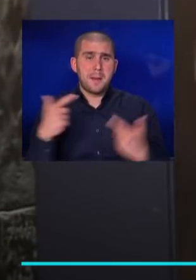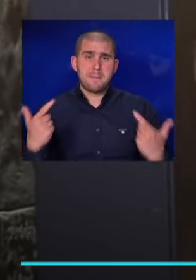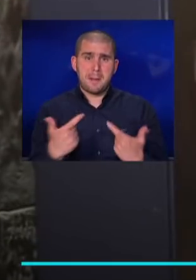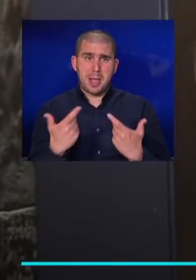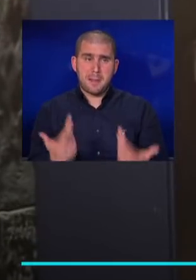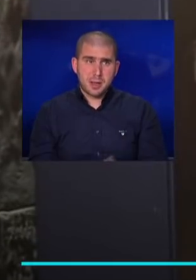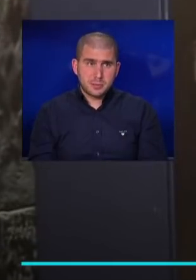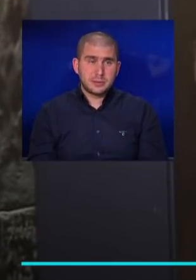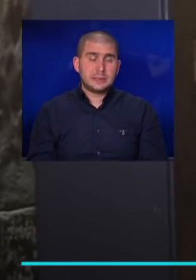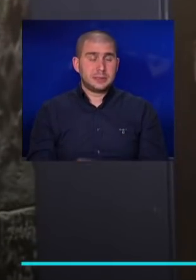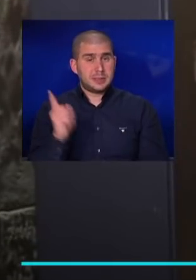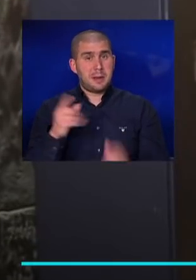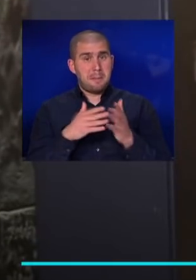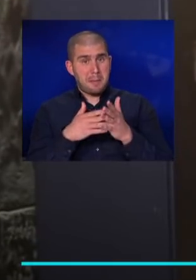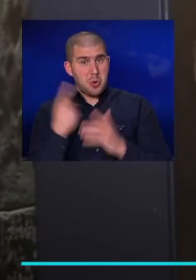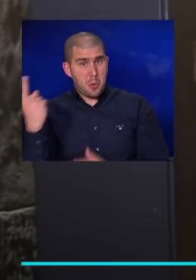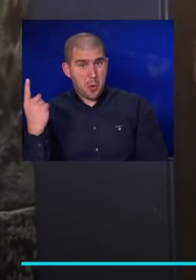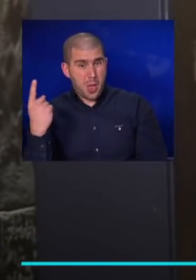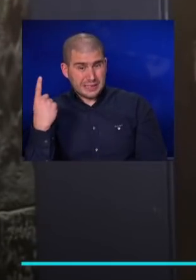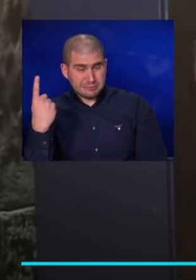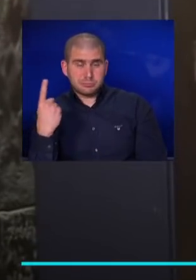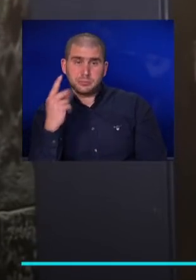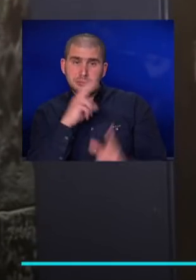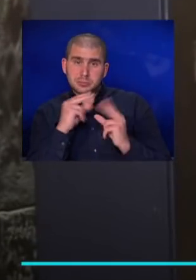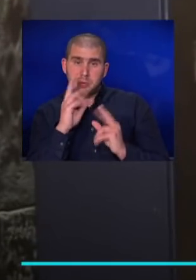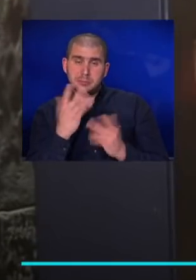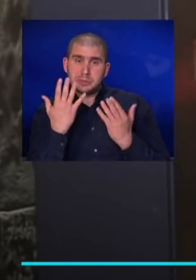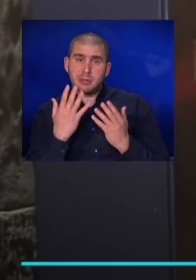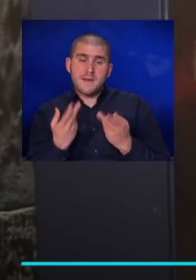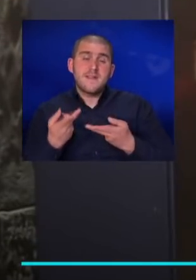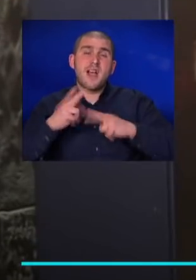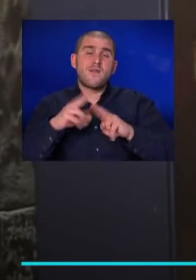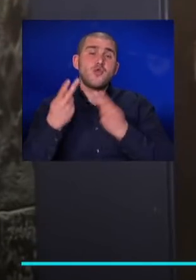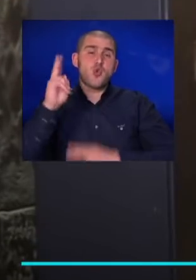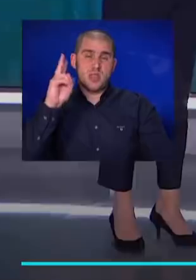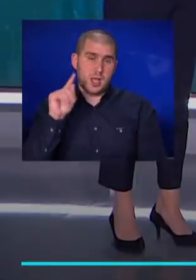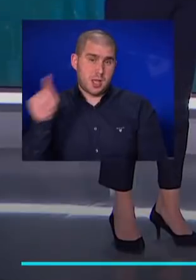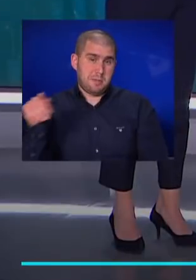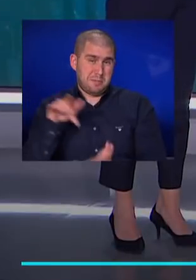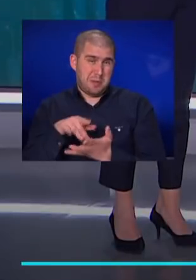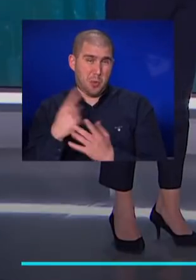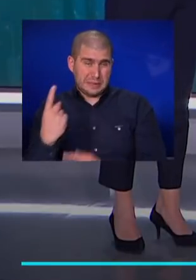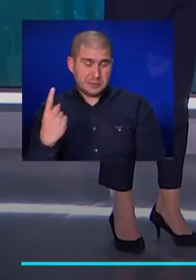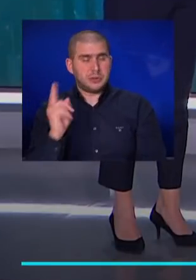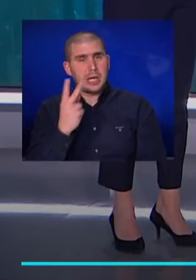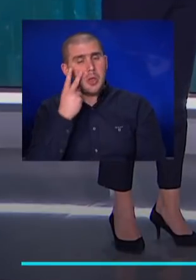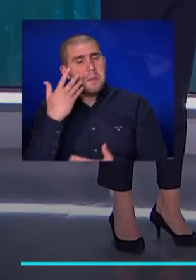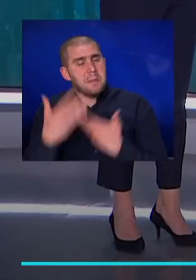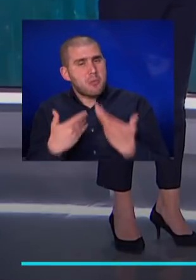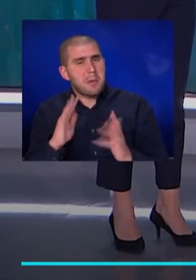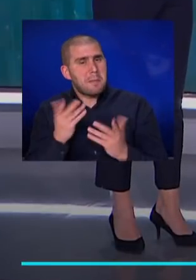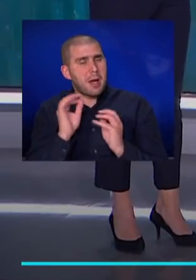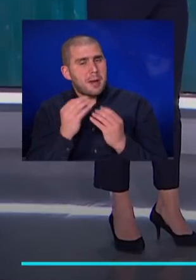הזאת. אז במריופול מדברים על מספר יותר מכפול רק שם. צריך לראות באמת בהמשך מה,